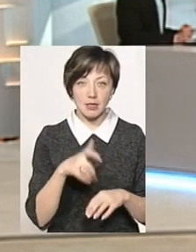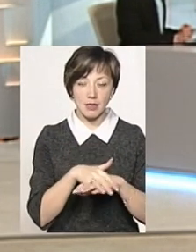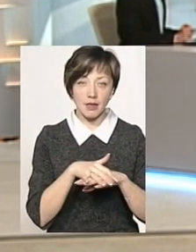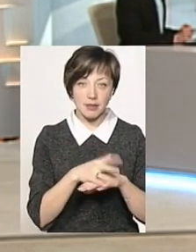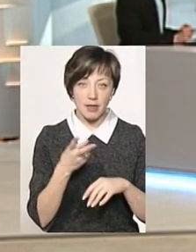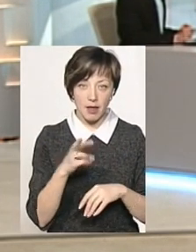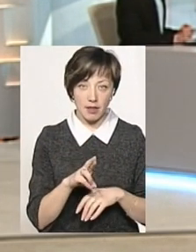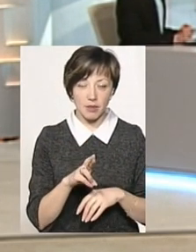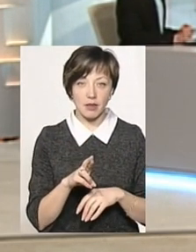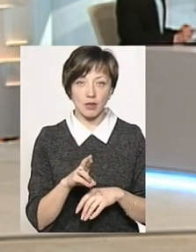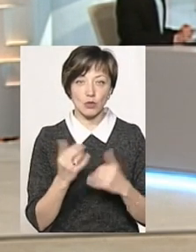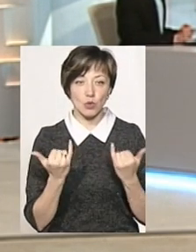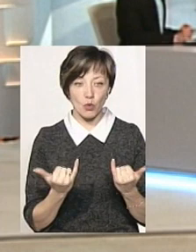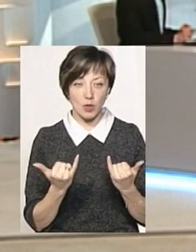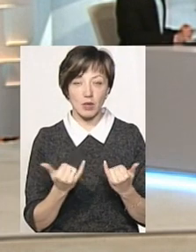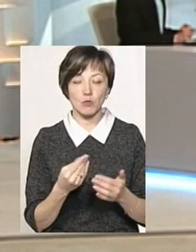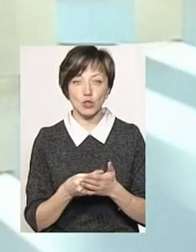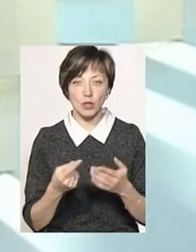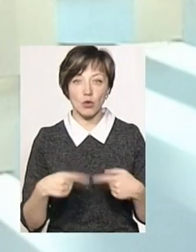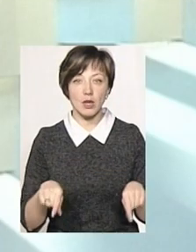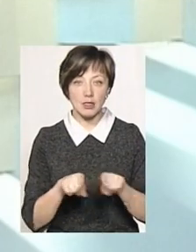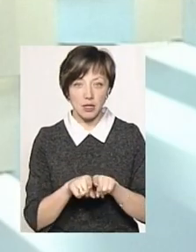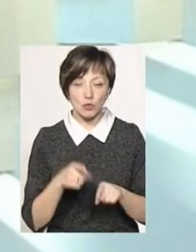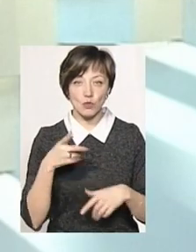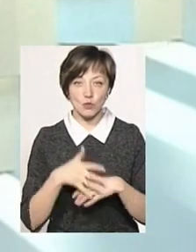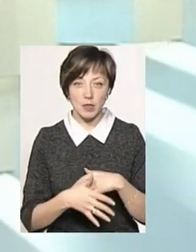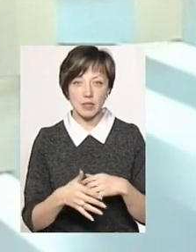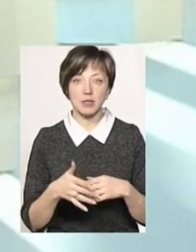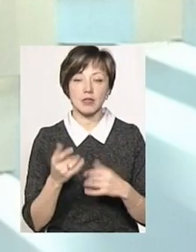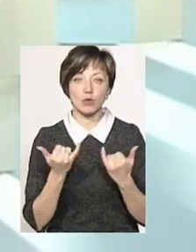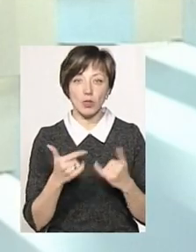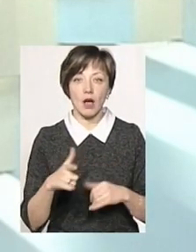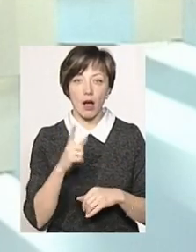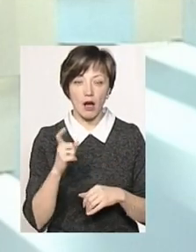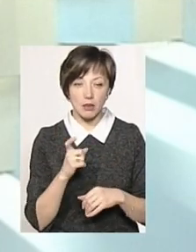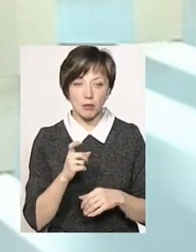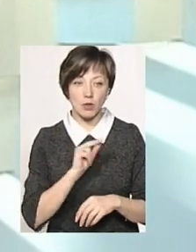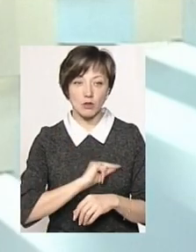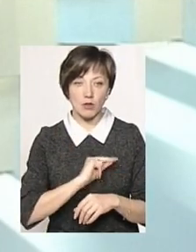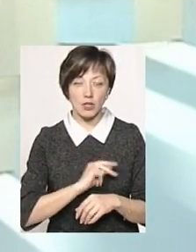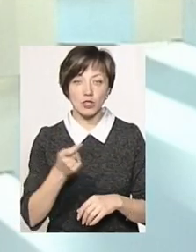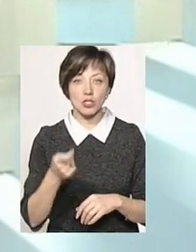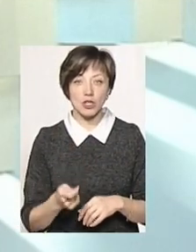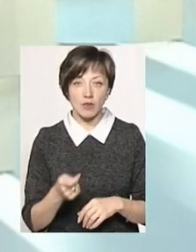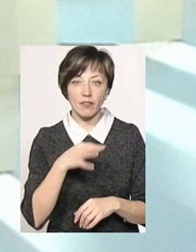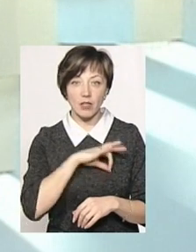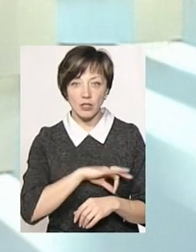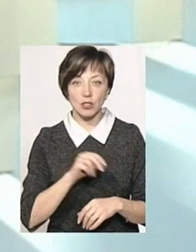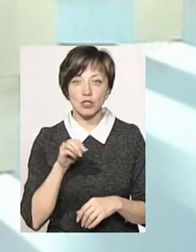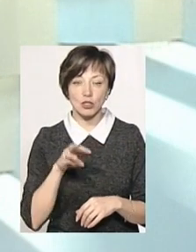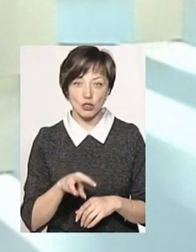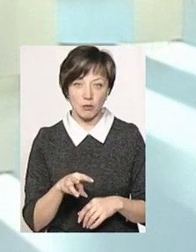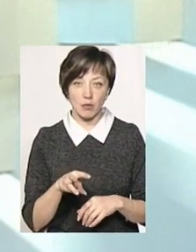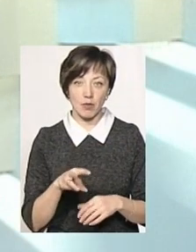для населення, ну, навіть сьогодні вже і для бюджетних організацій, то, зрозуміло, стає, що сьогодні газом працювати дешевше, вигідніше